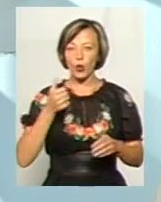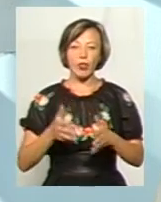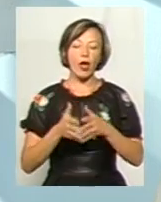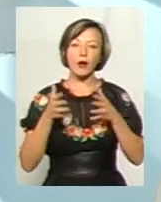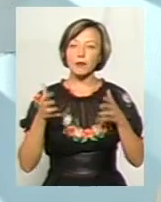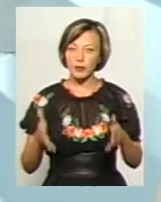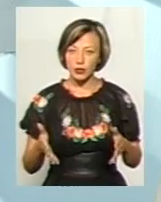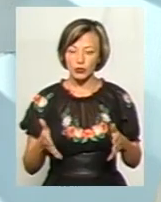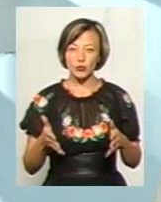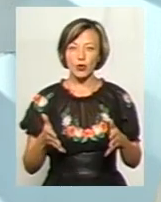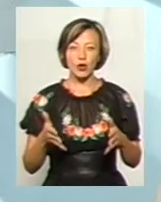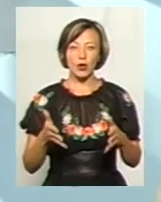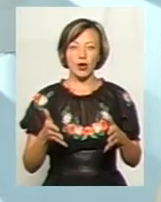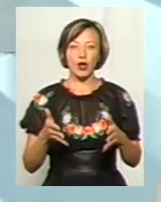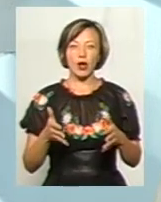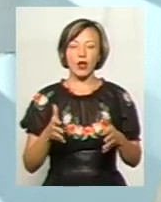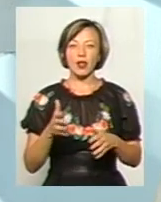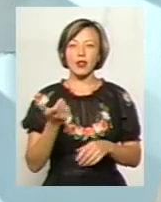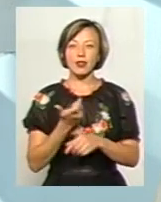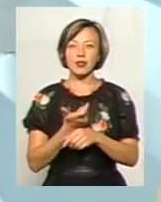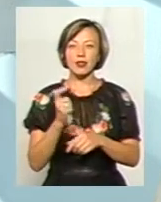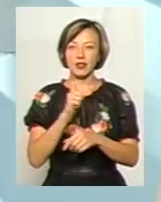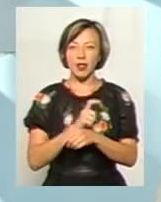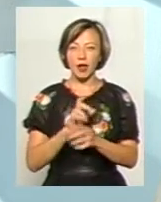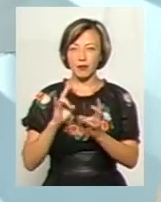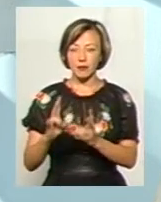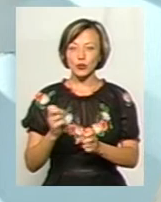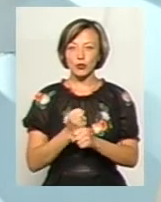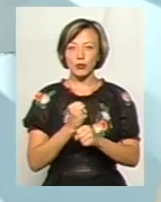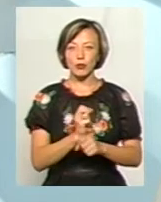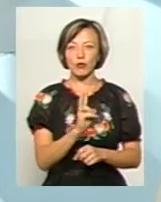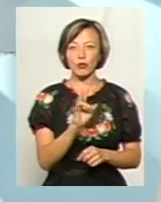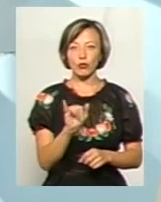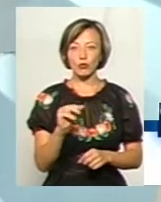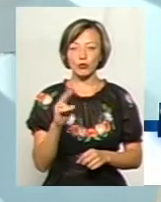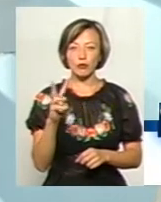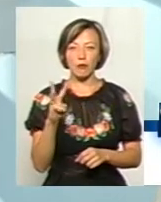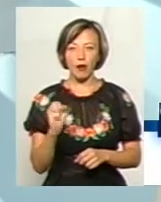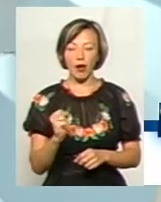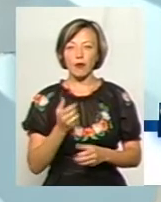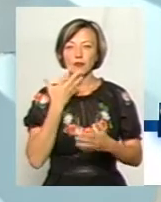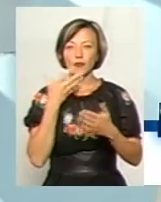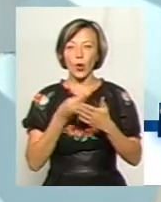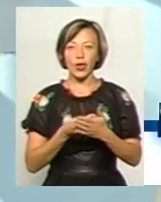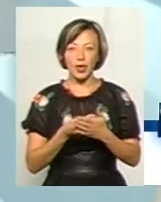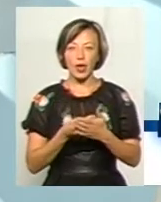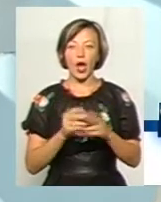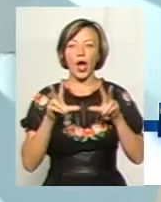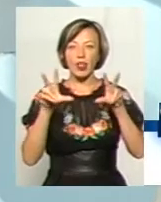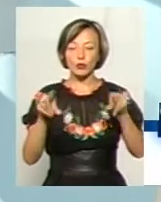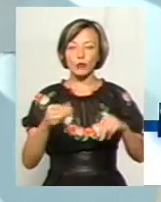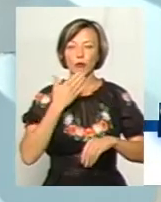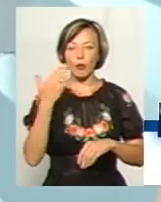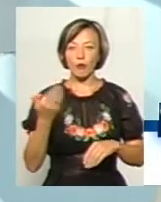мабуть, таку найпідлішу підніжку зробив Леонід Кучма, коли він в своїй інаугураційній ще промові в